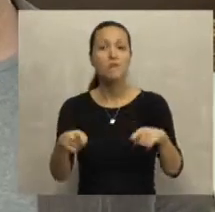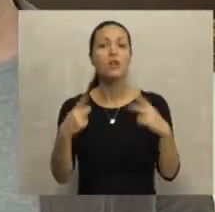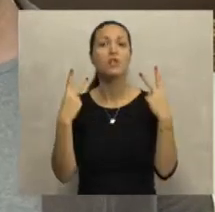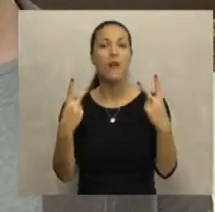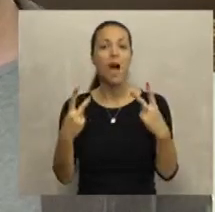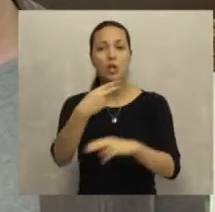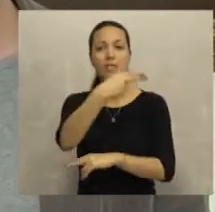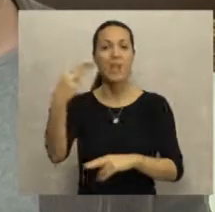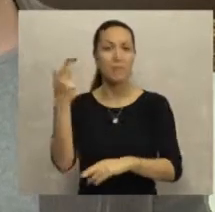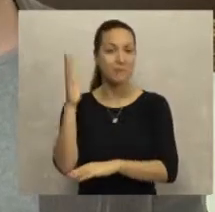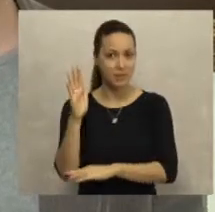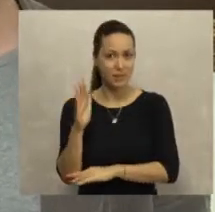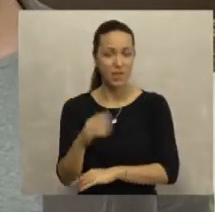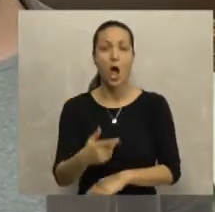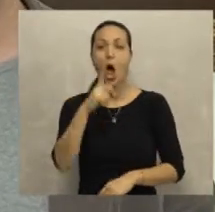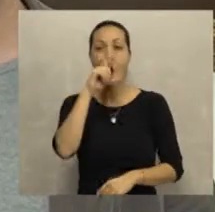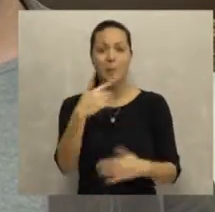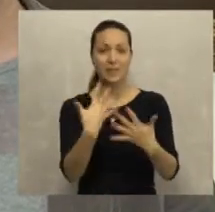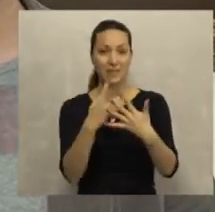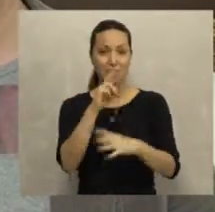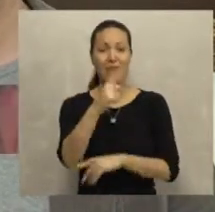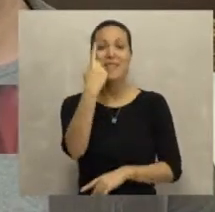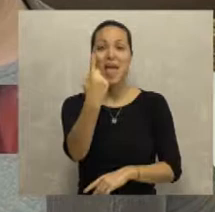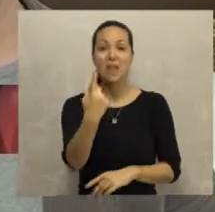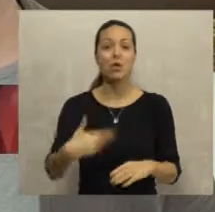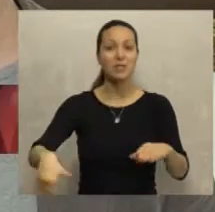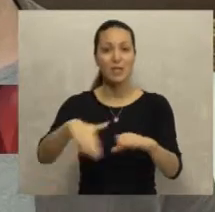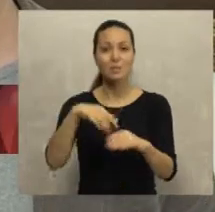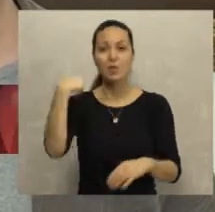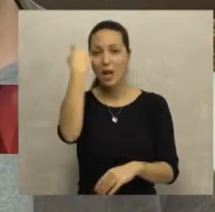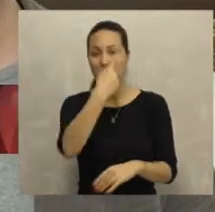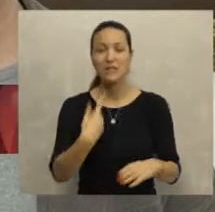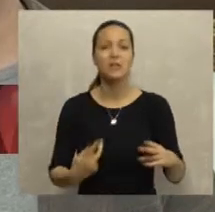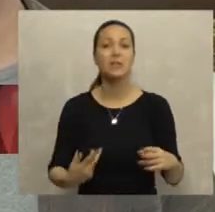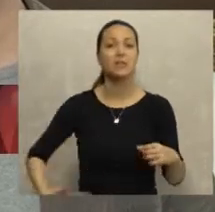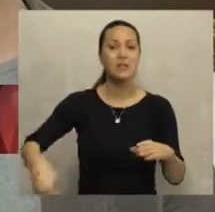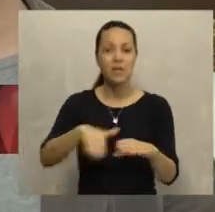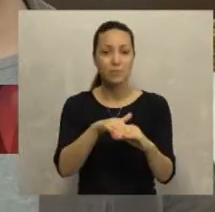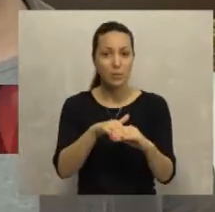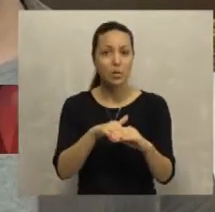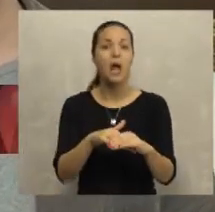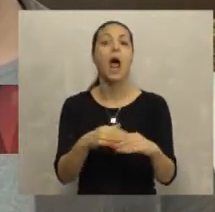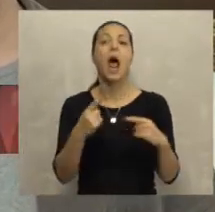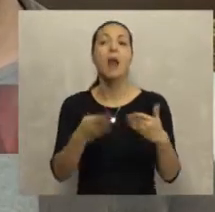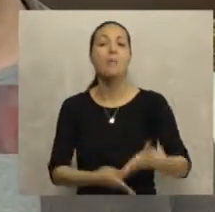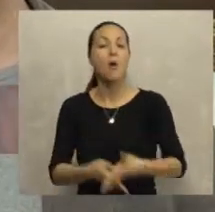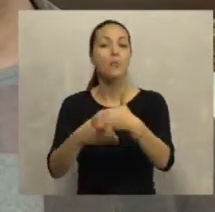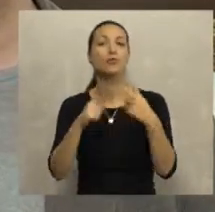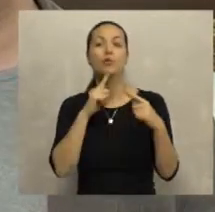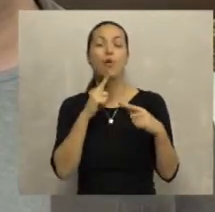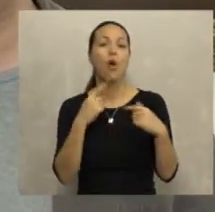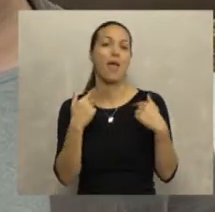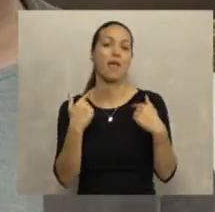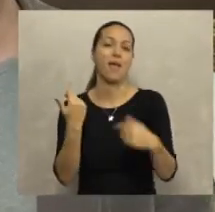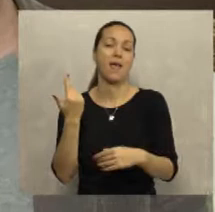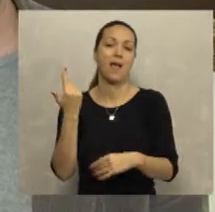temi i prezentaciji. Za opštine Sremski Karlovci jednu zaposlenu lice je veoma značajno, a ne posjetivne mere koje